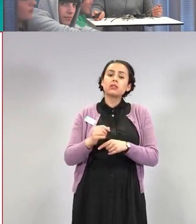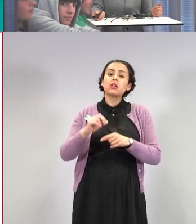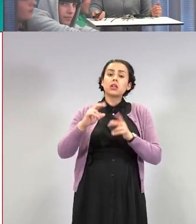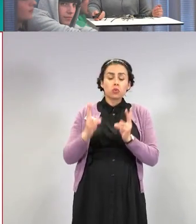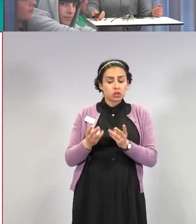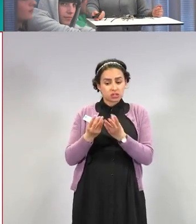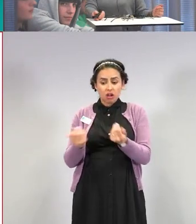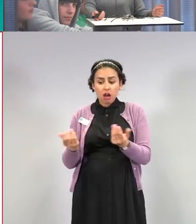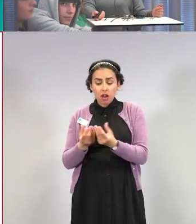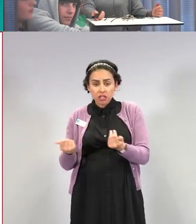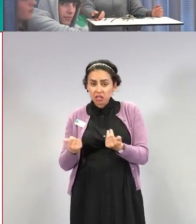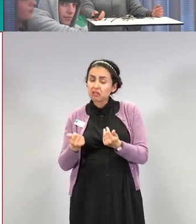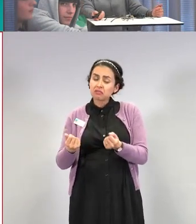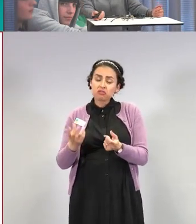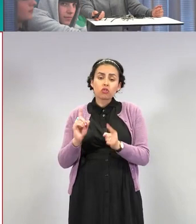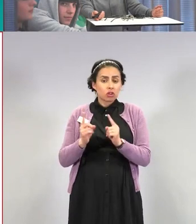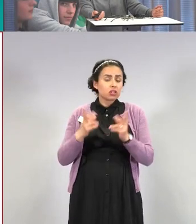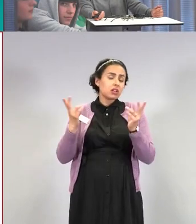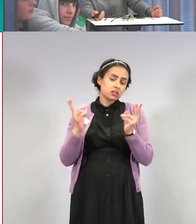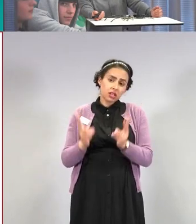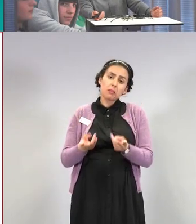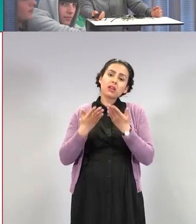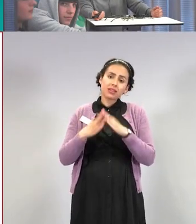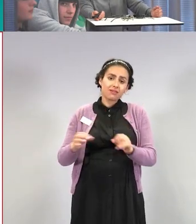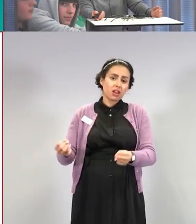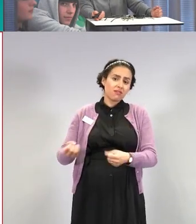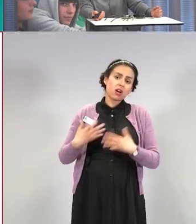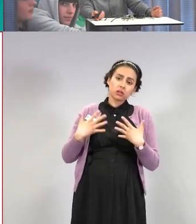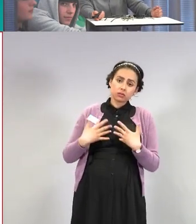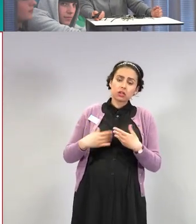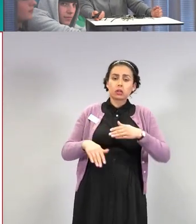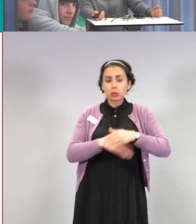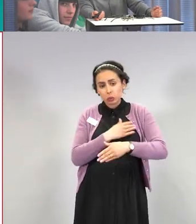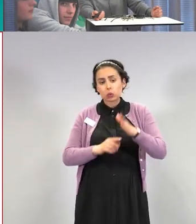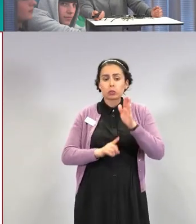kuumetta ja muuta voi tulla ihan samalla lailla niistä rokotteista.